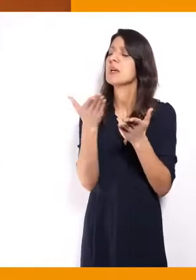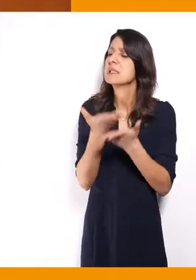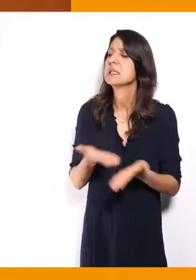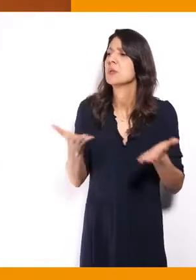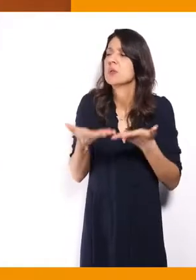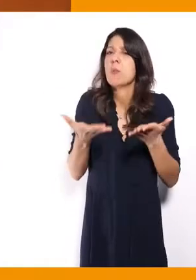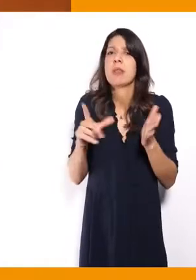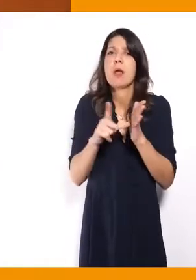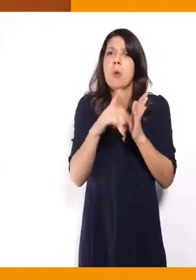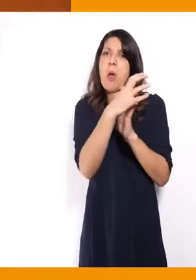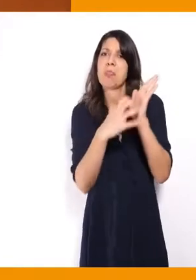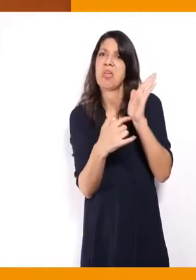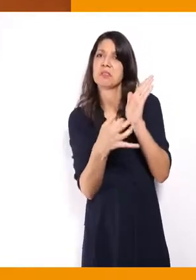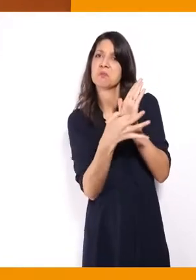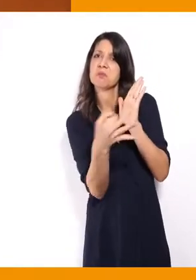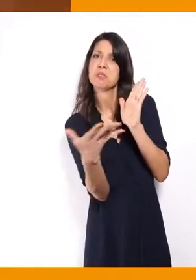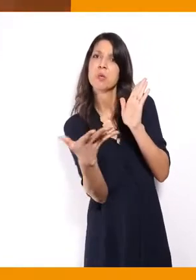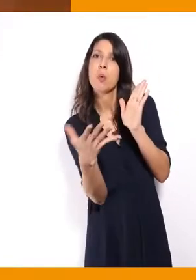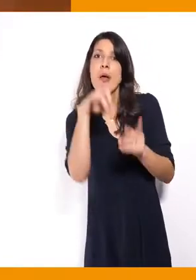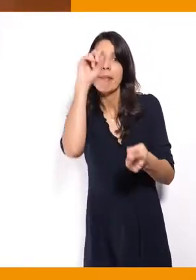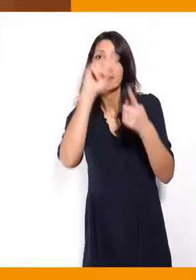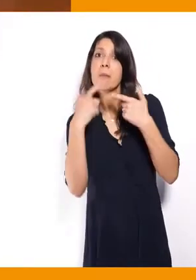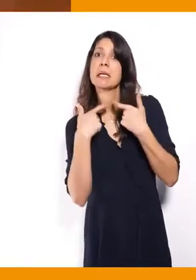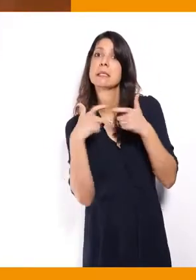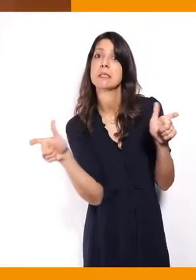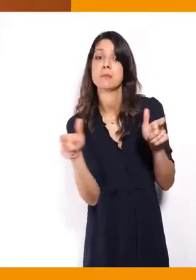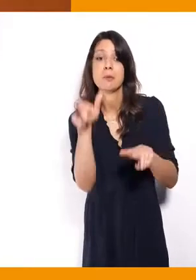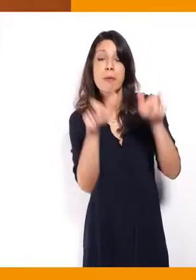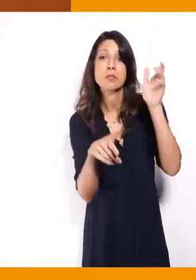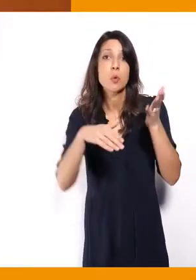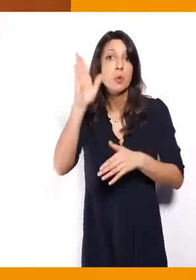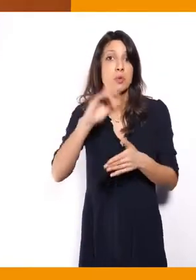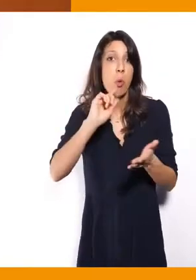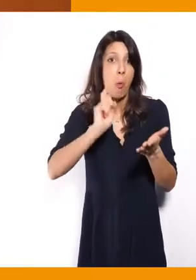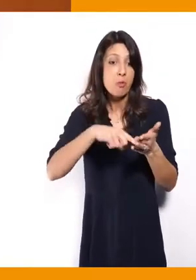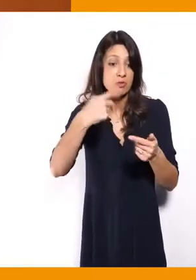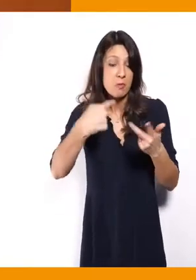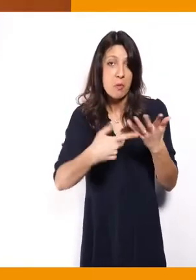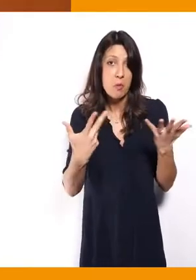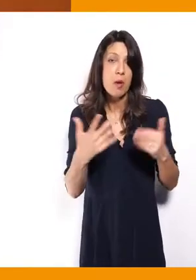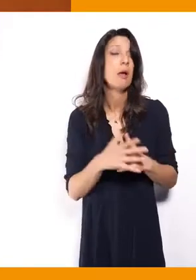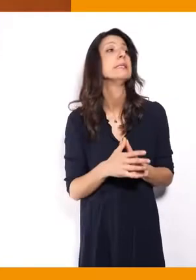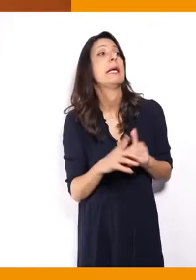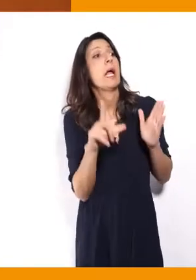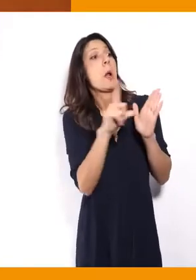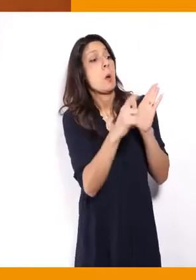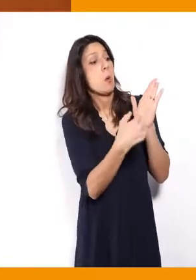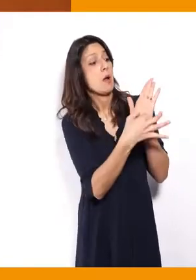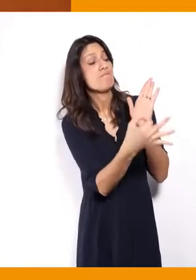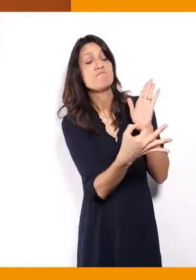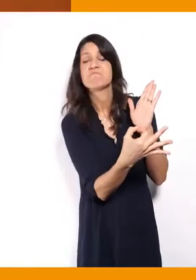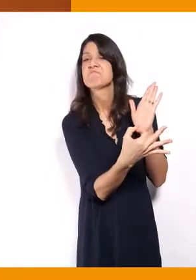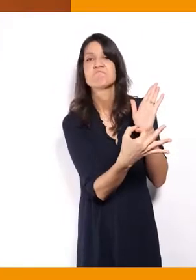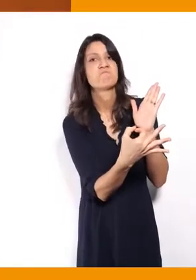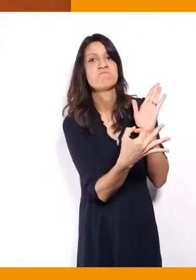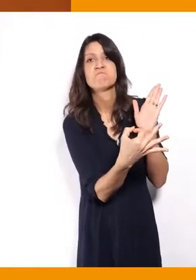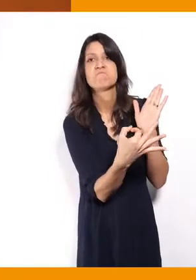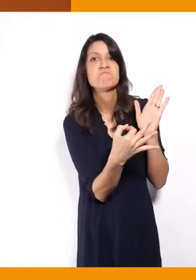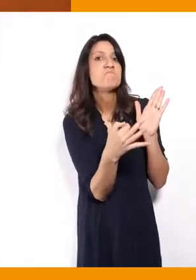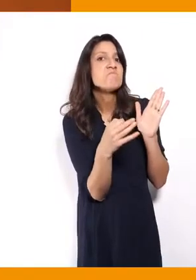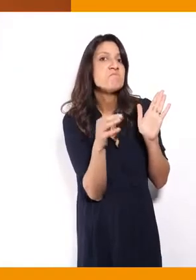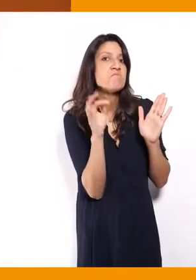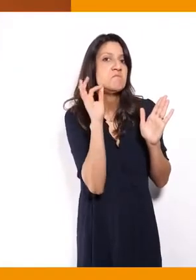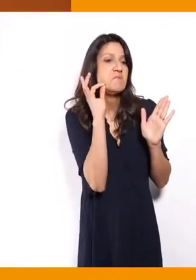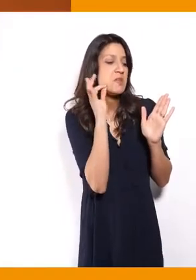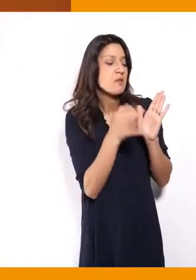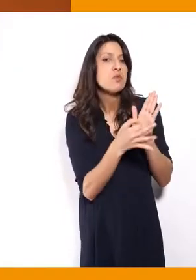à ce jour et quelles sont les obligations des candidats ? Alors aujourd'hui, la loi ne dit pas grand-chose. Il y eu une évolution l'an